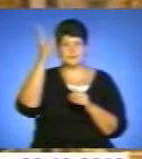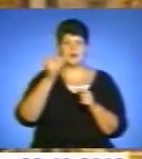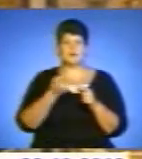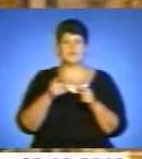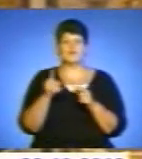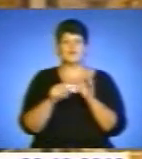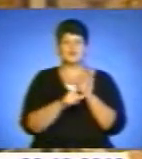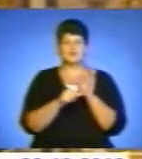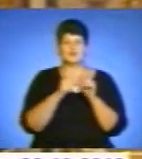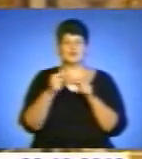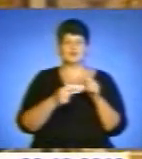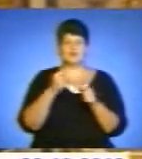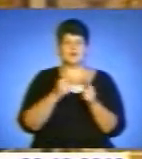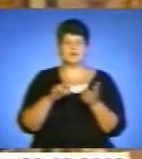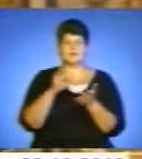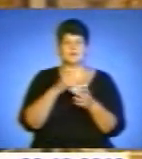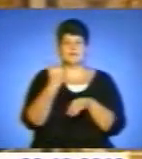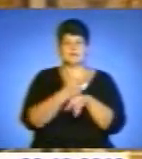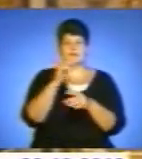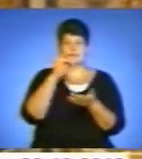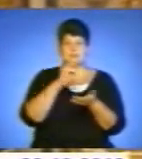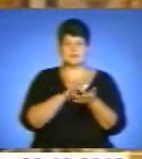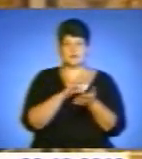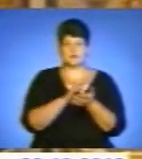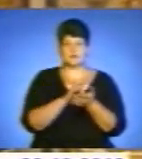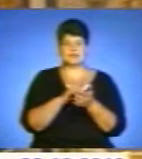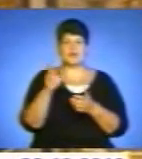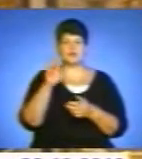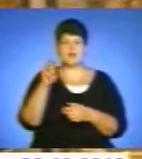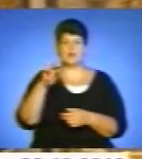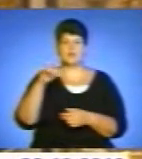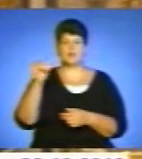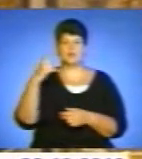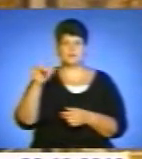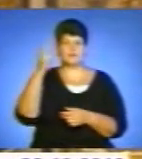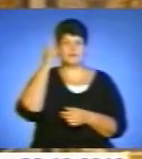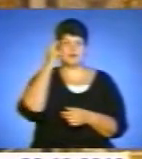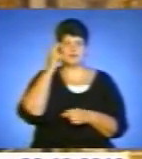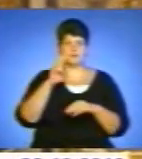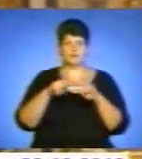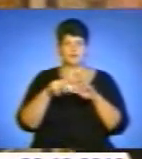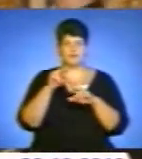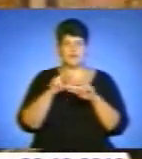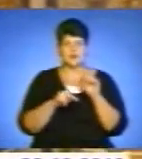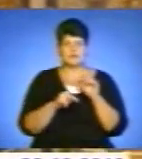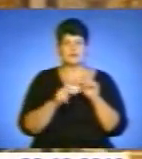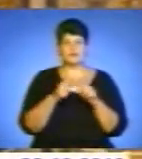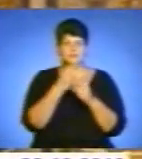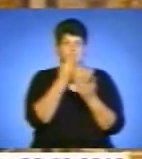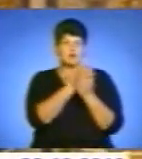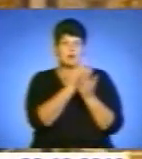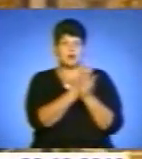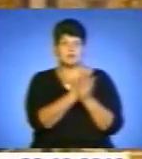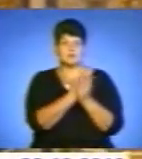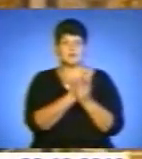Юстиніаном в Царгороді, в XI столітті Ярославом Мудрим в Києві. Тут зображений,